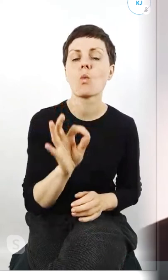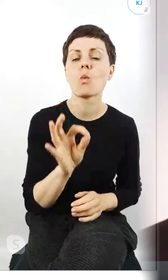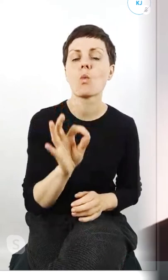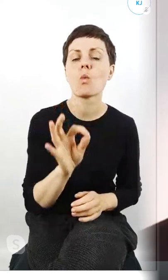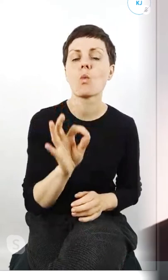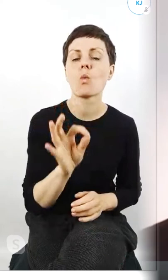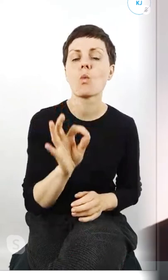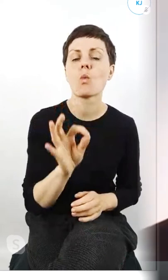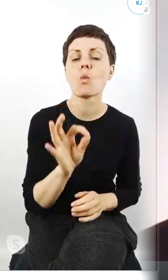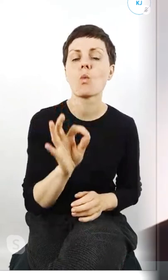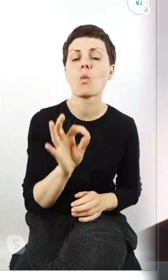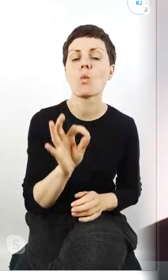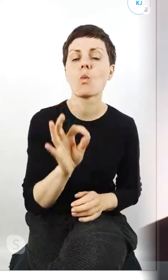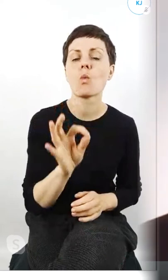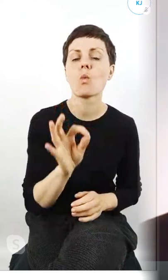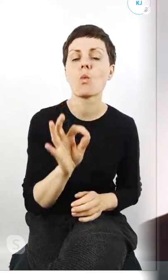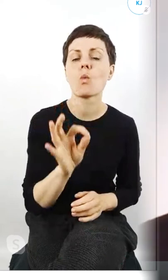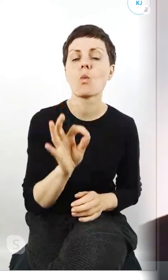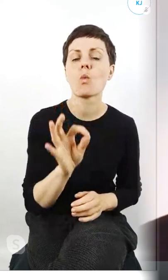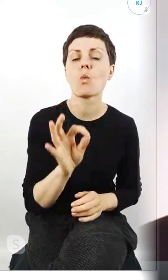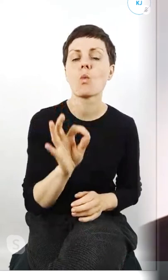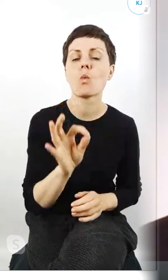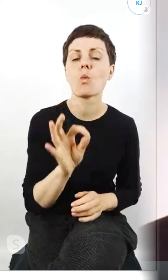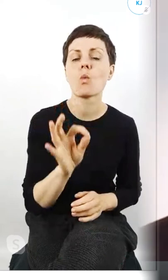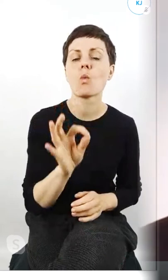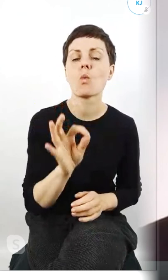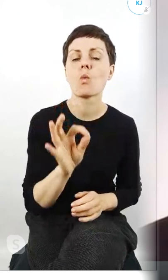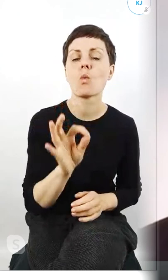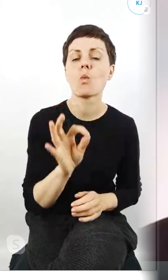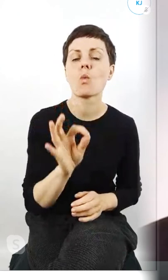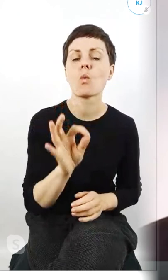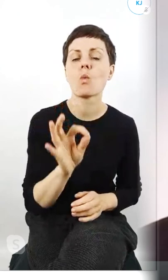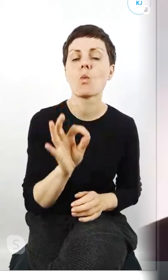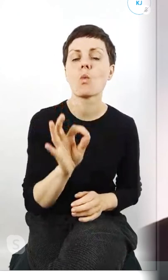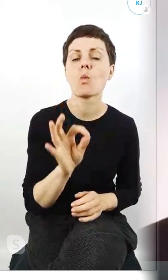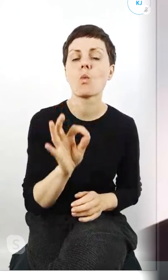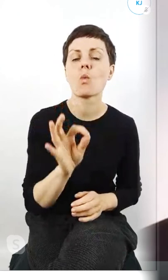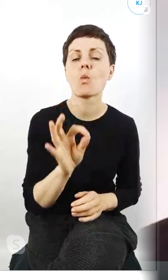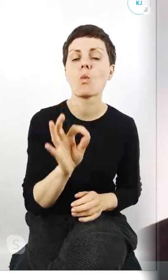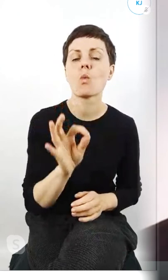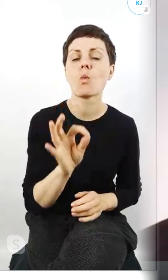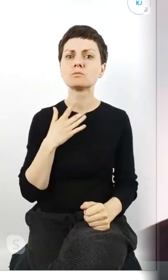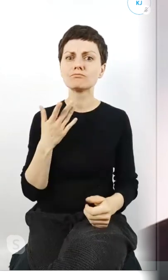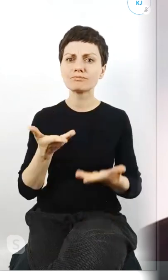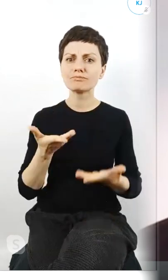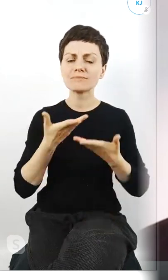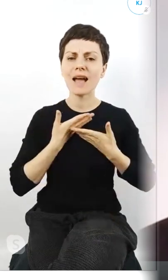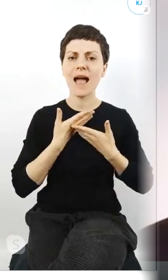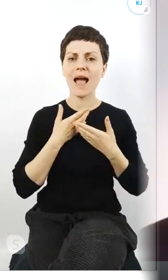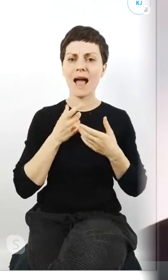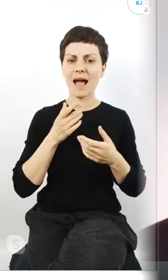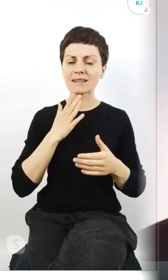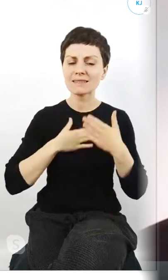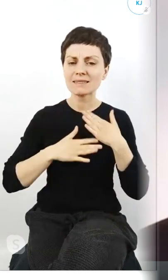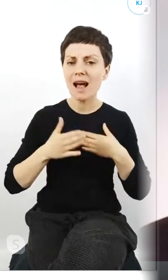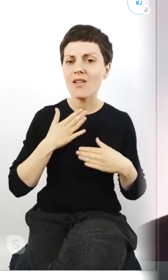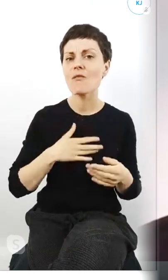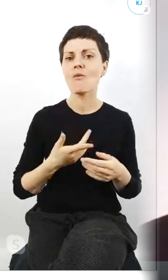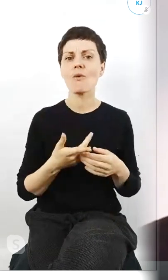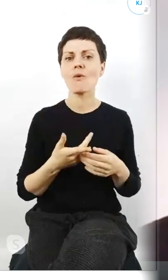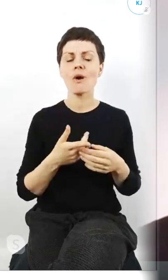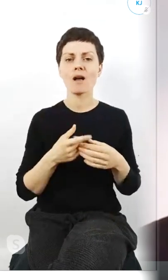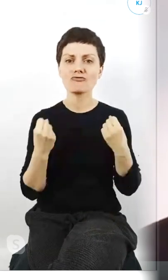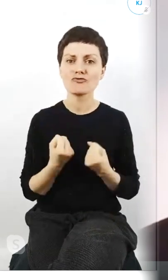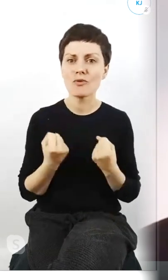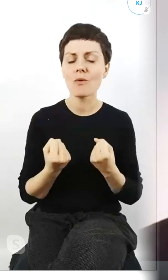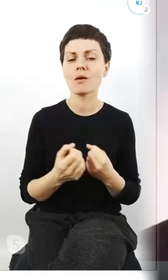projektu czy danej akcji jesteśmy tak bardzo usatysfakcjonowani swoimi działaniami że